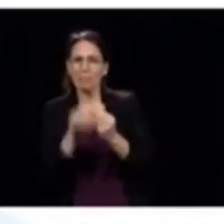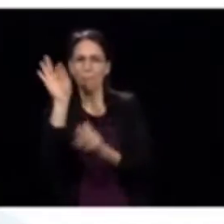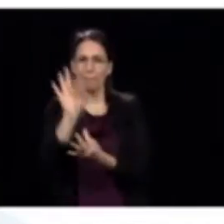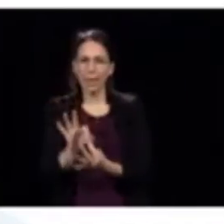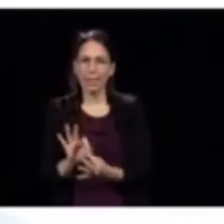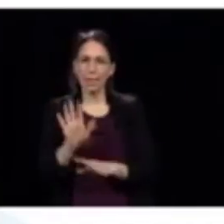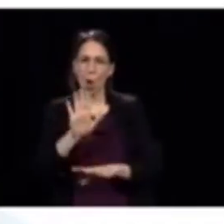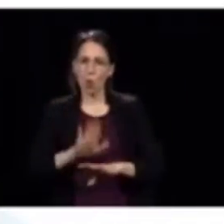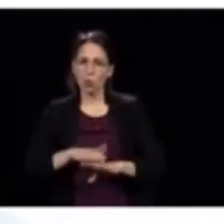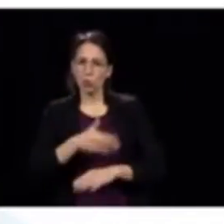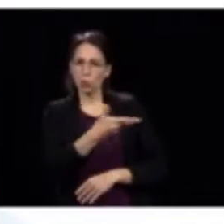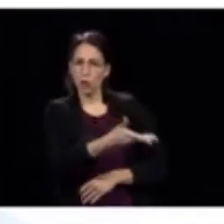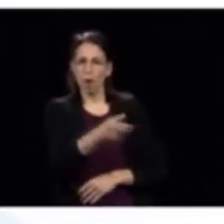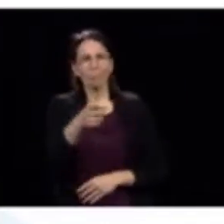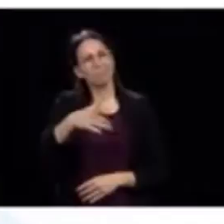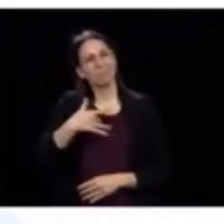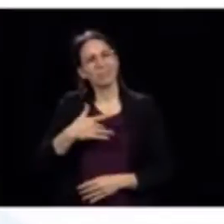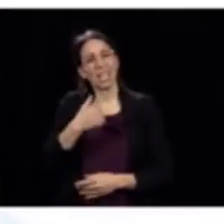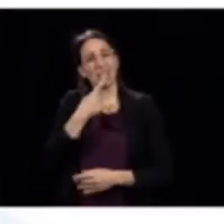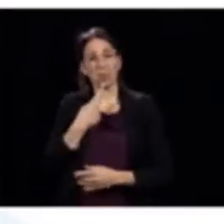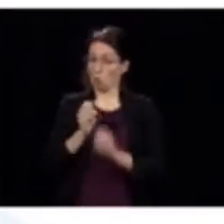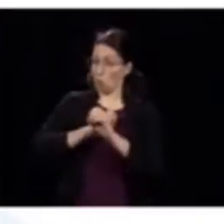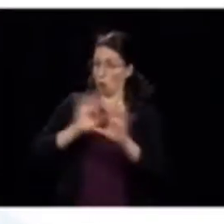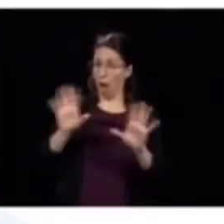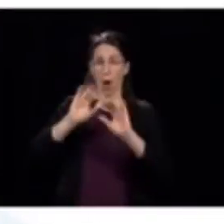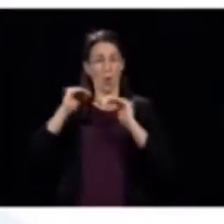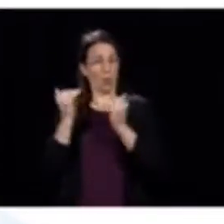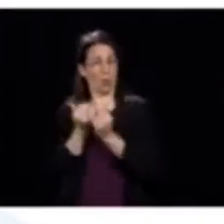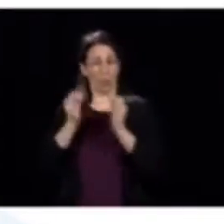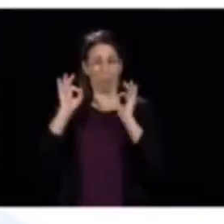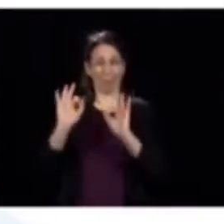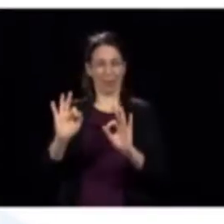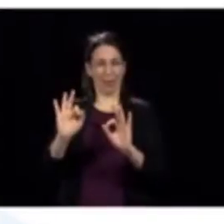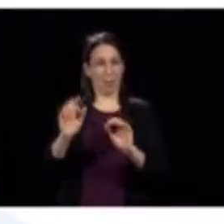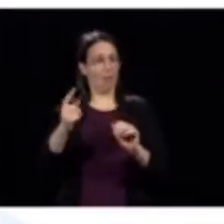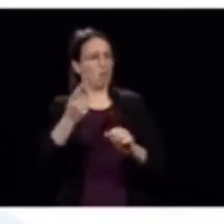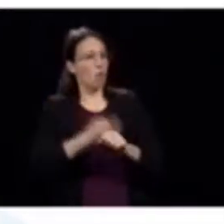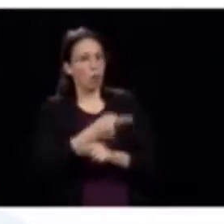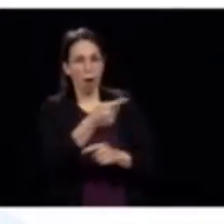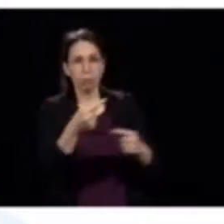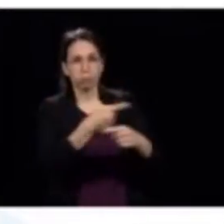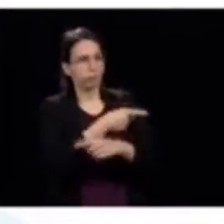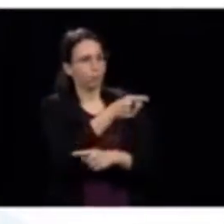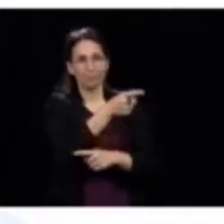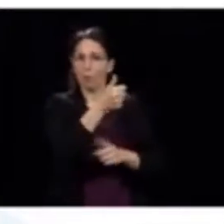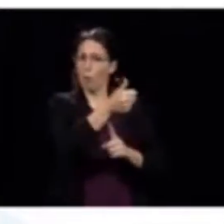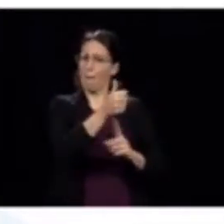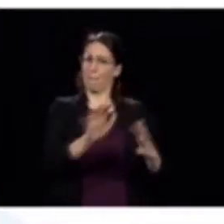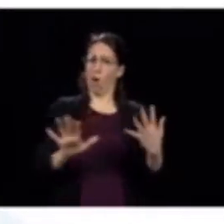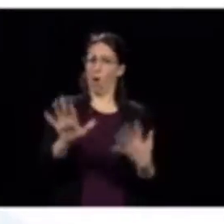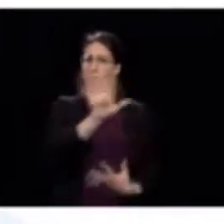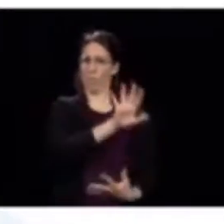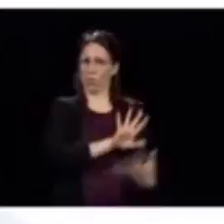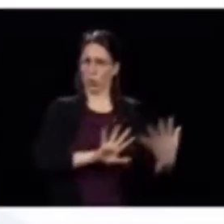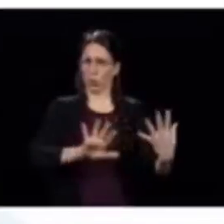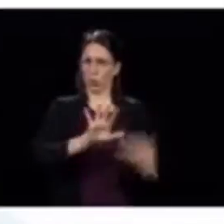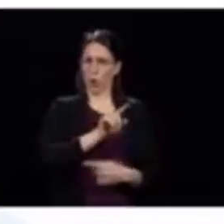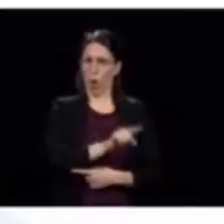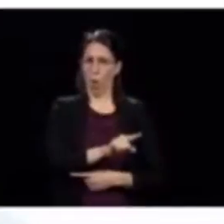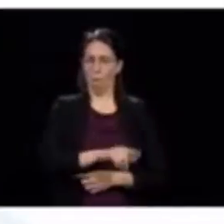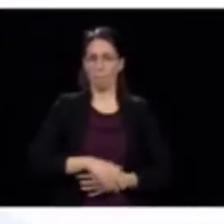des précisions là-dessus? Est-ce que… parce que vous semblez dire que tout est clair, mais les médecins qui nous parlent, ils nous disent pour eux autres, il y de la confusion.